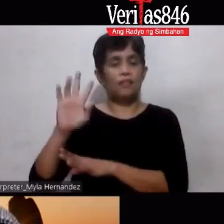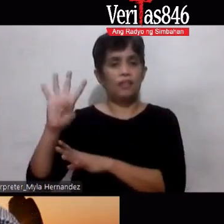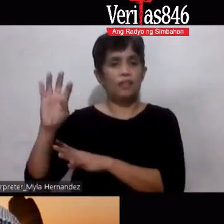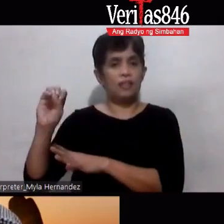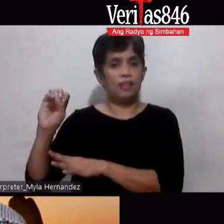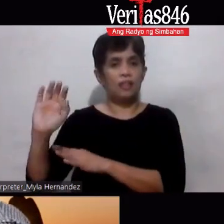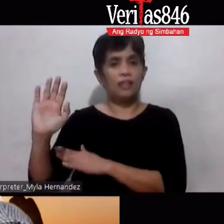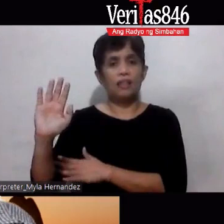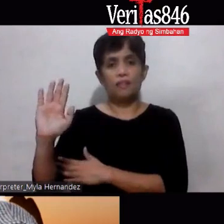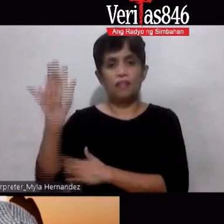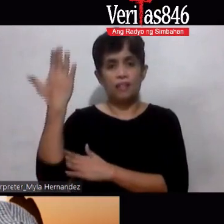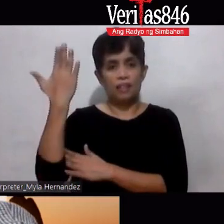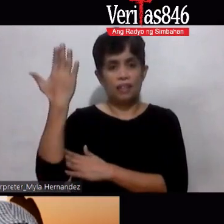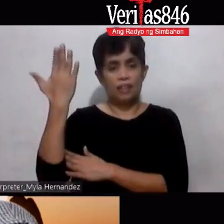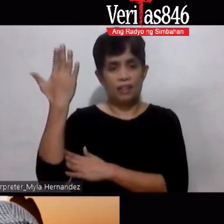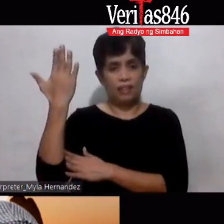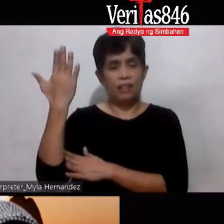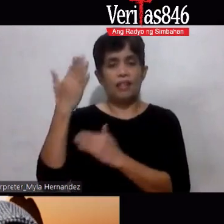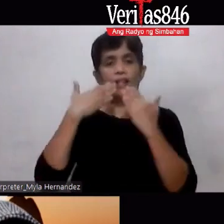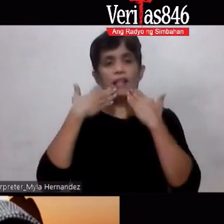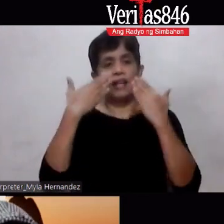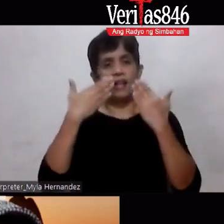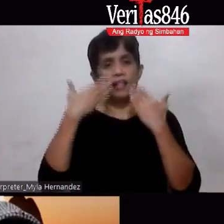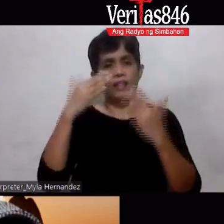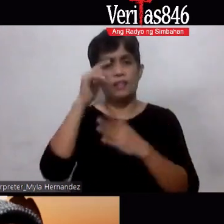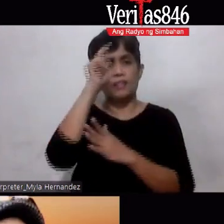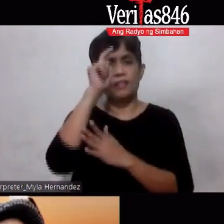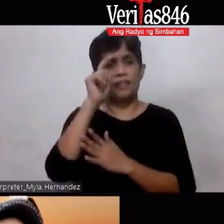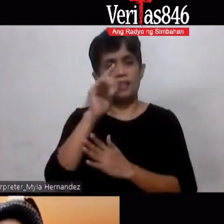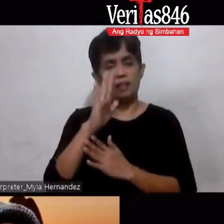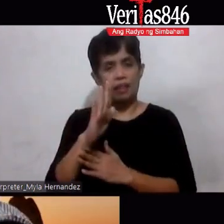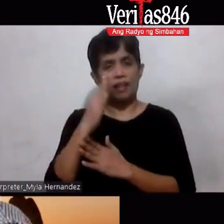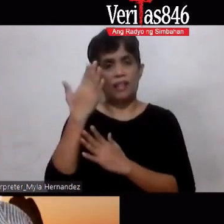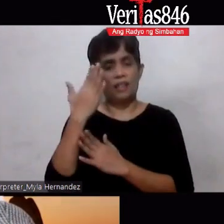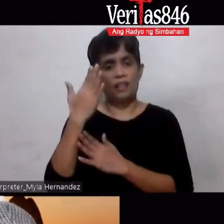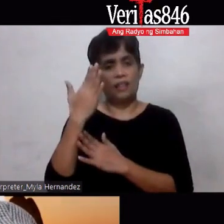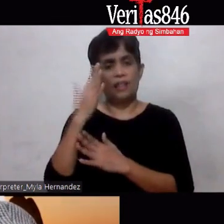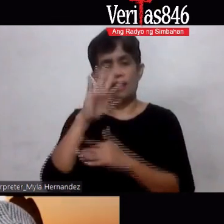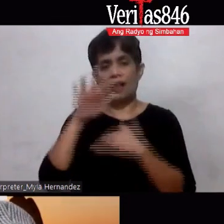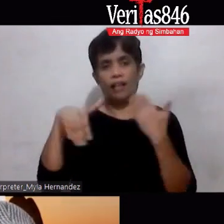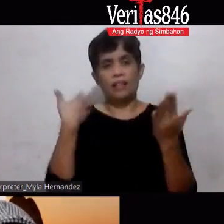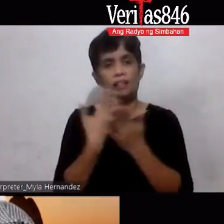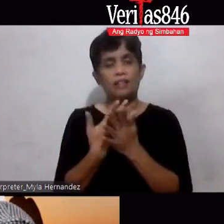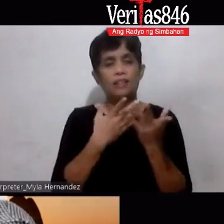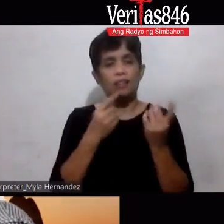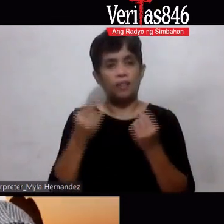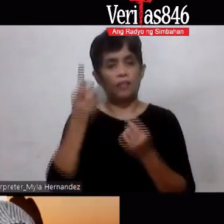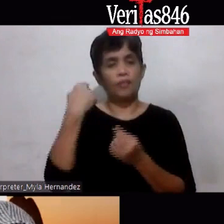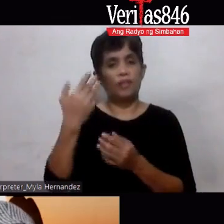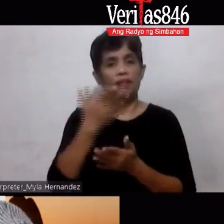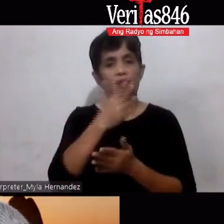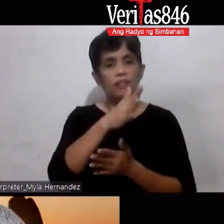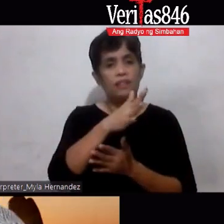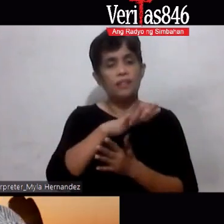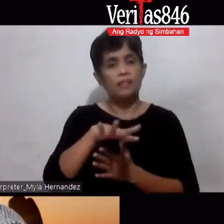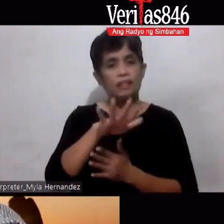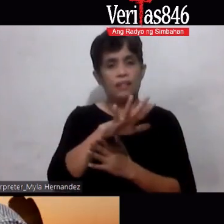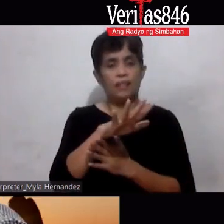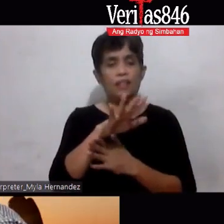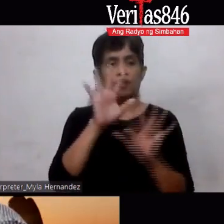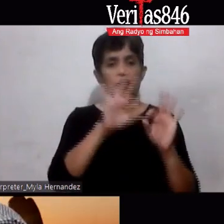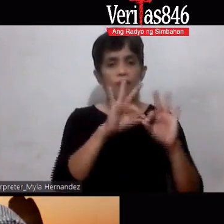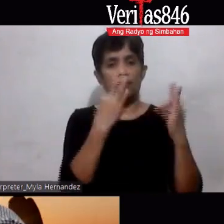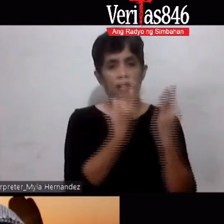Nagpasalamat Siya sa Diyos Sa lahat na mga Nagawa Para sa kanya At sa kanyang pamilya And looking forward To